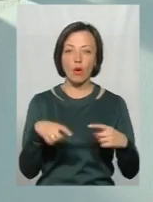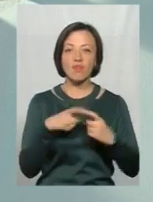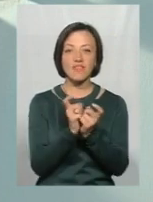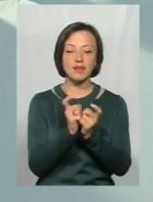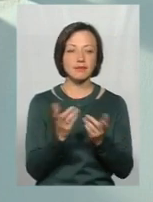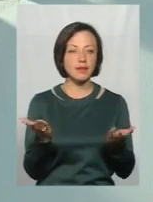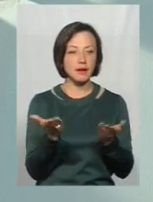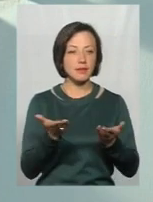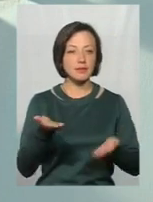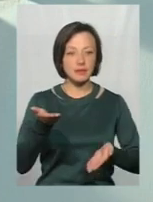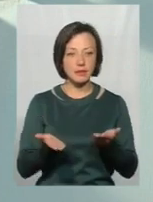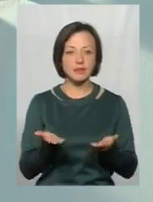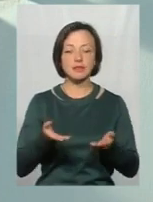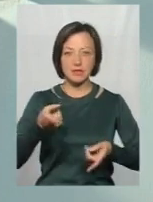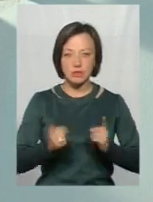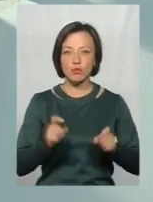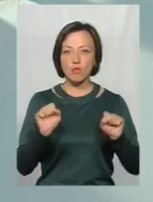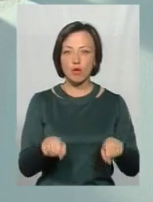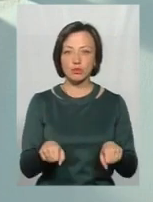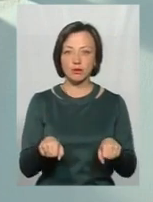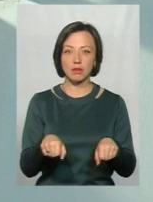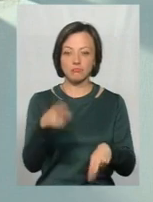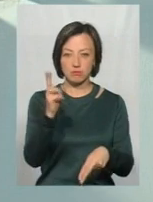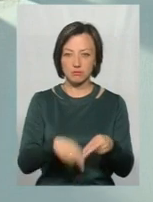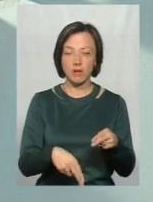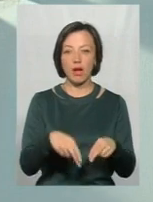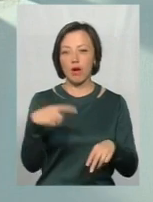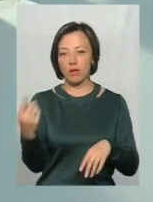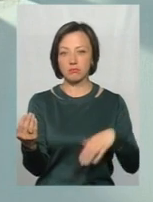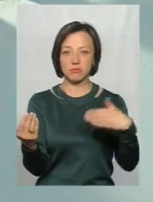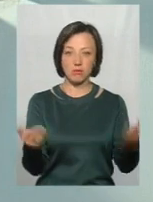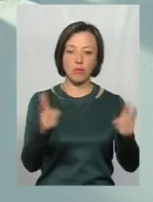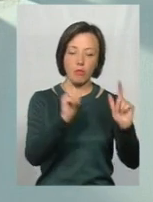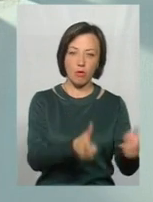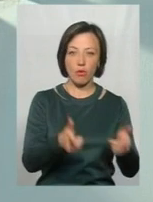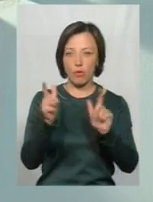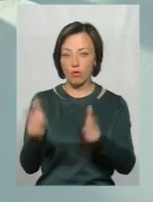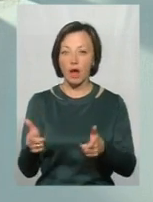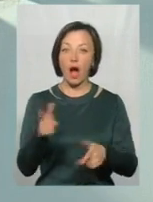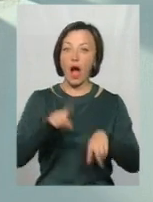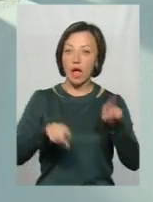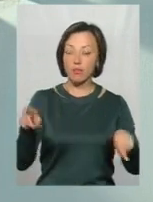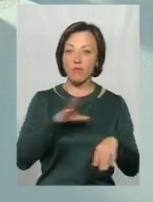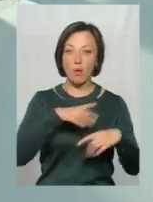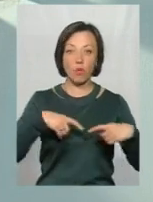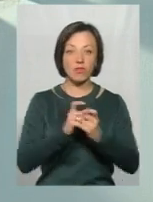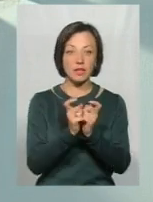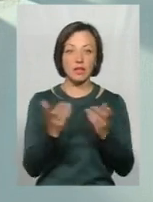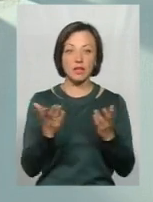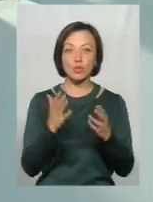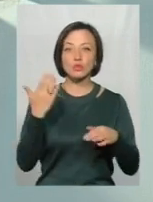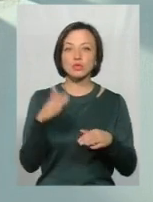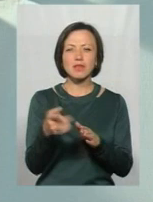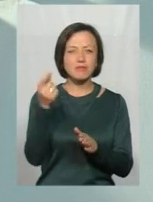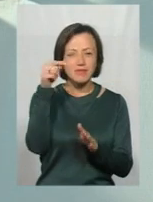дійсно можна погасити, коли одна сторона погоджується, інша погоджується, чи, наприклад, дана. А інколи бувають такі конфлікти, які дуже